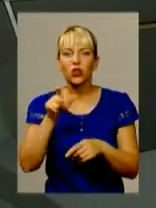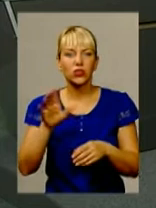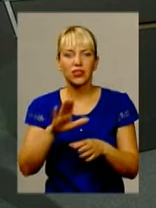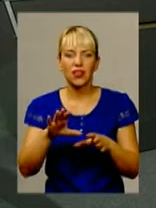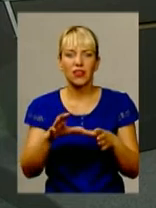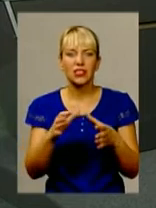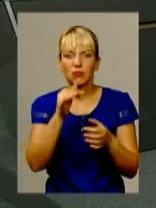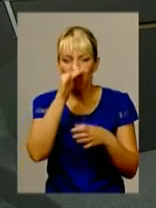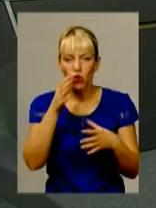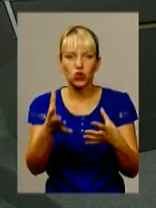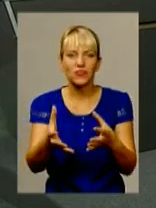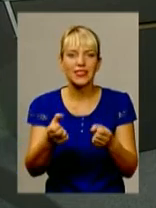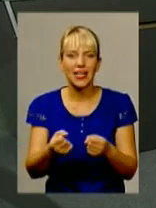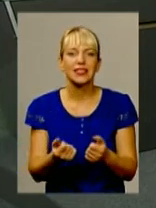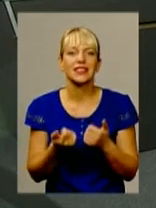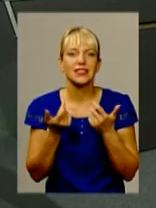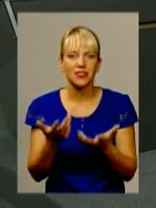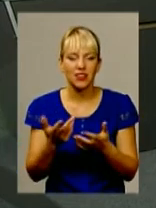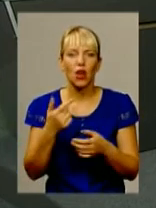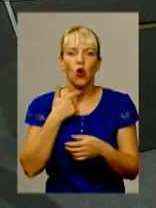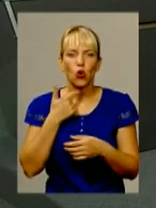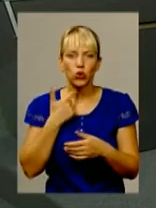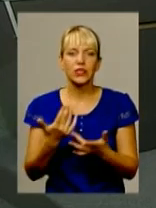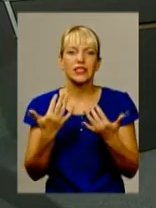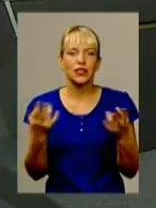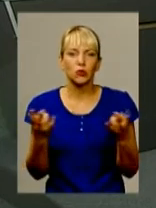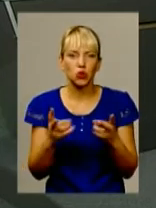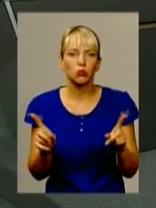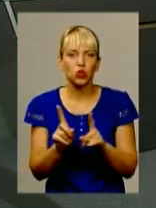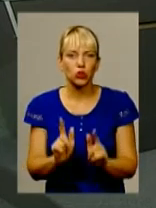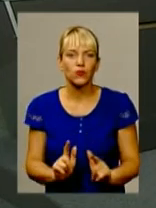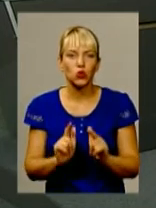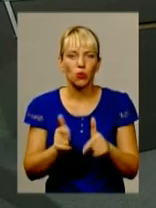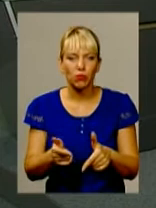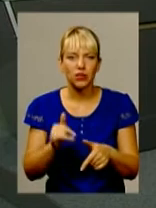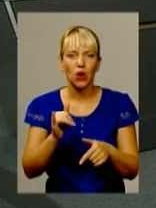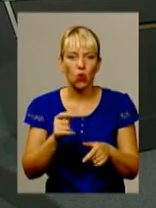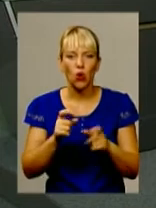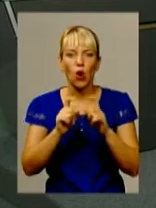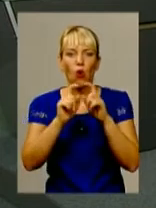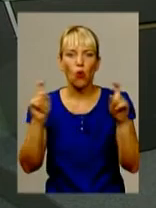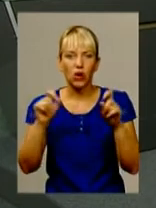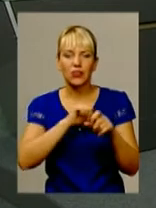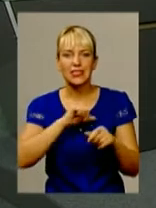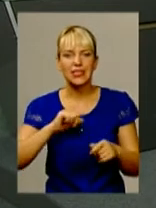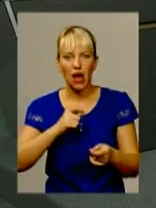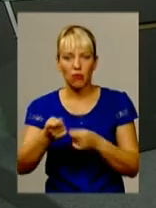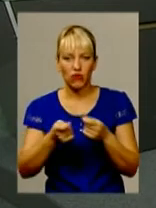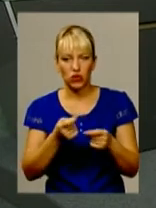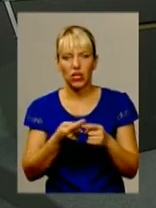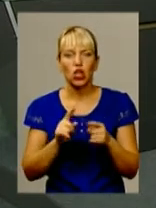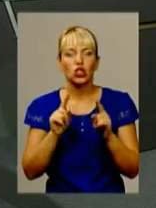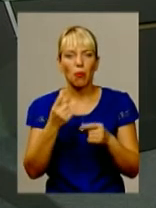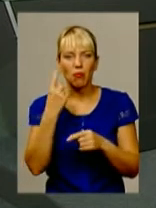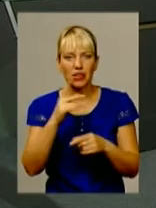в такі, напевно, що потрібні їм органи місцевого самоврядування. Тому це буде для них перша втрата, що вони свій іміж